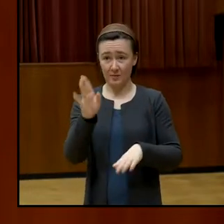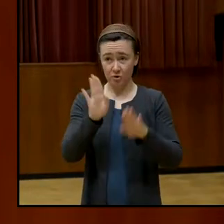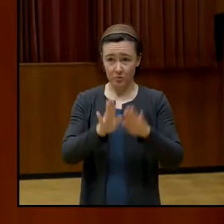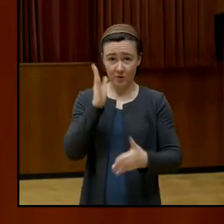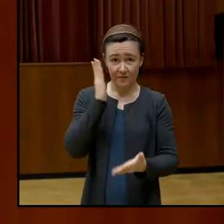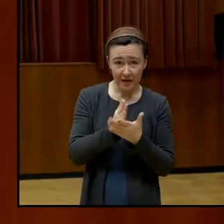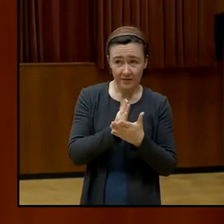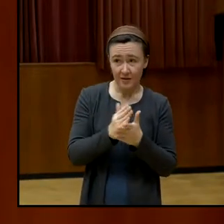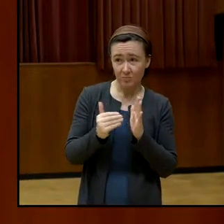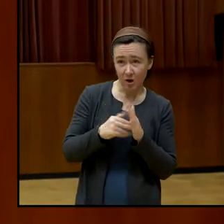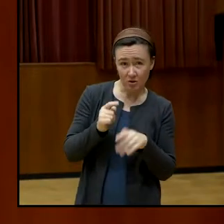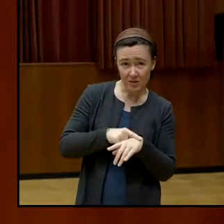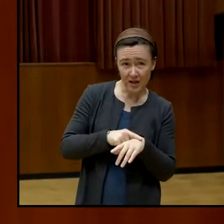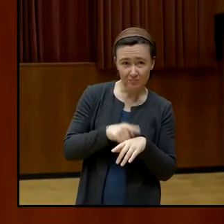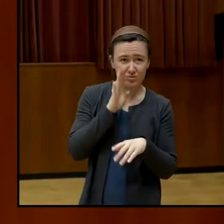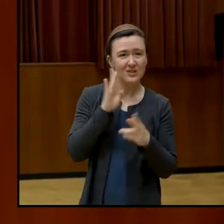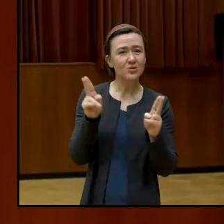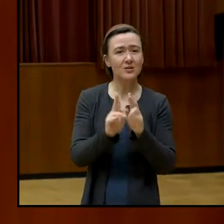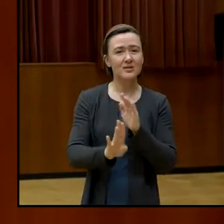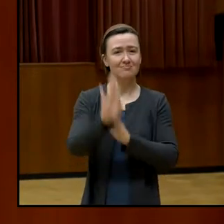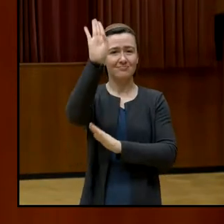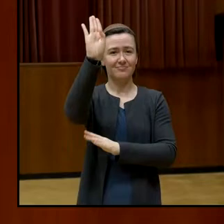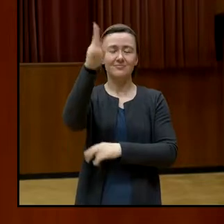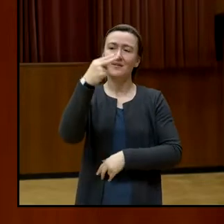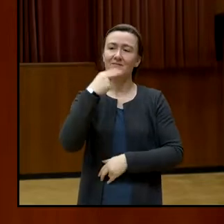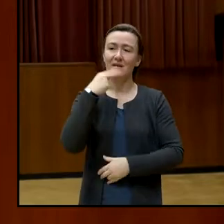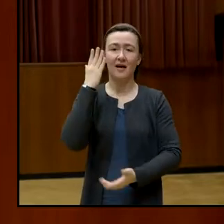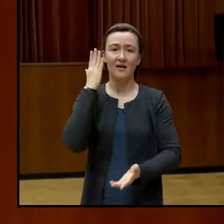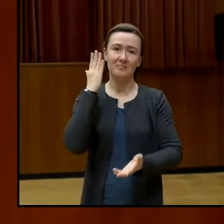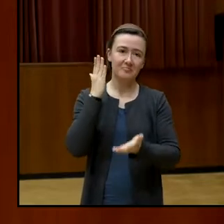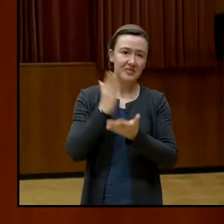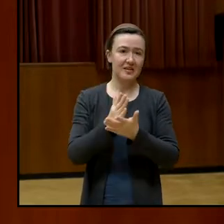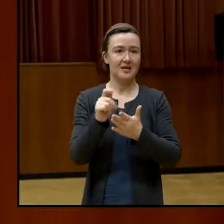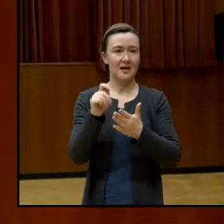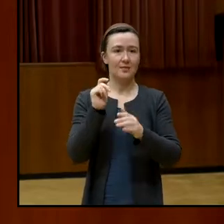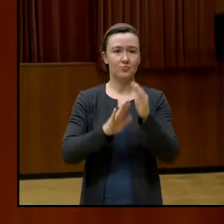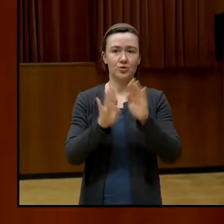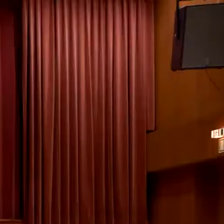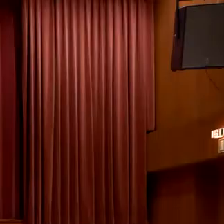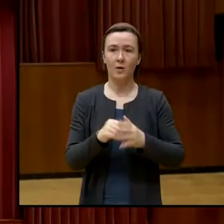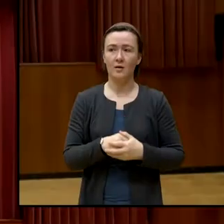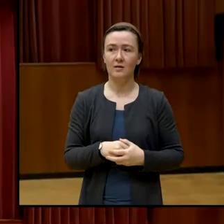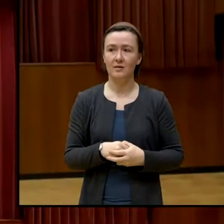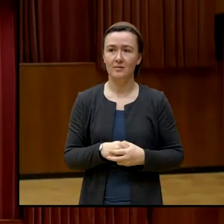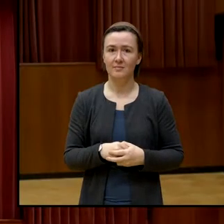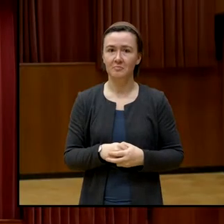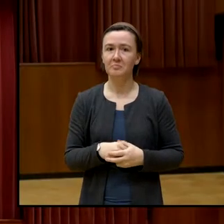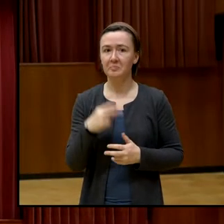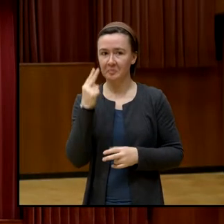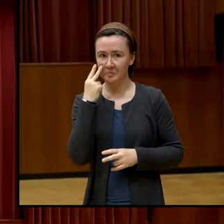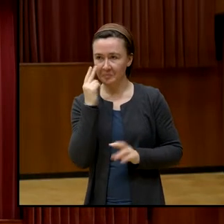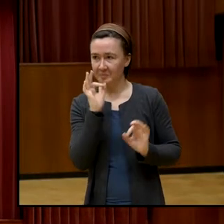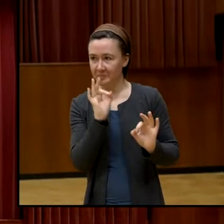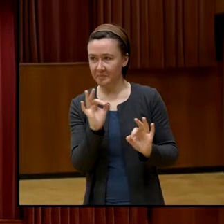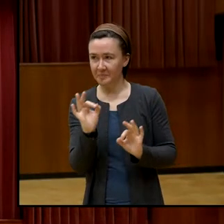Vielleicht auch bitte um kurze Handhebung, wer sozusagen schon abgestimmt hat. Schaut gut aus.